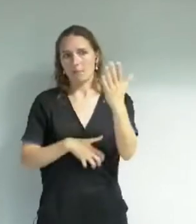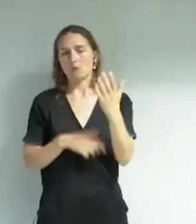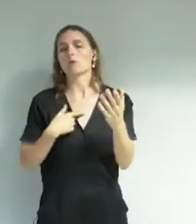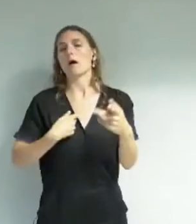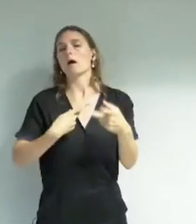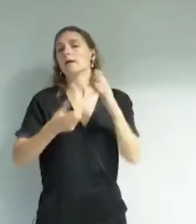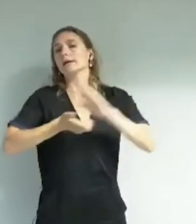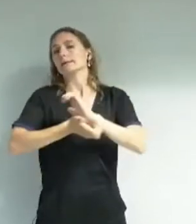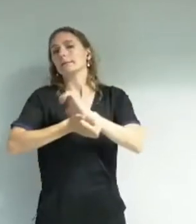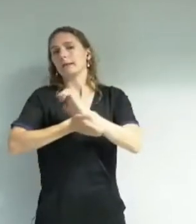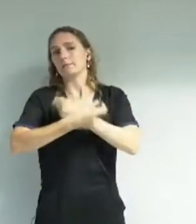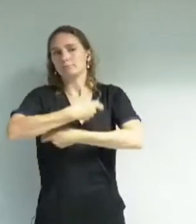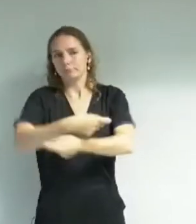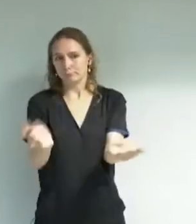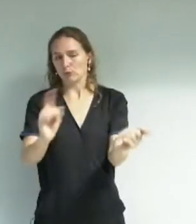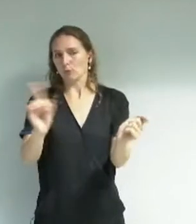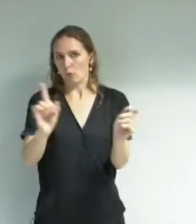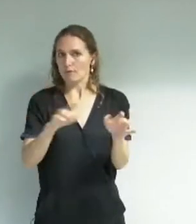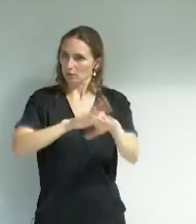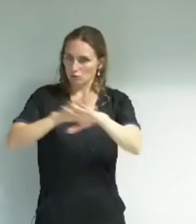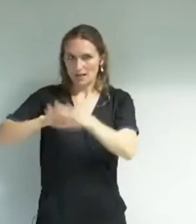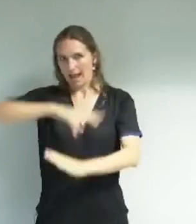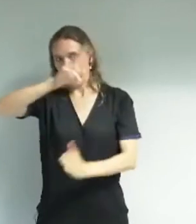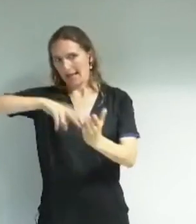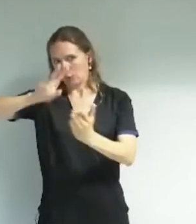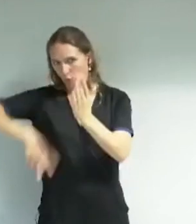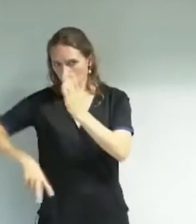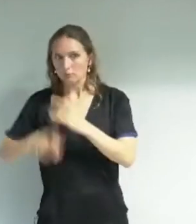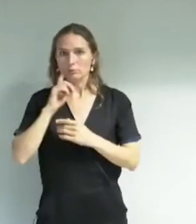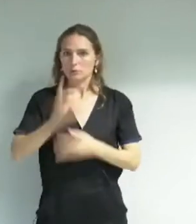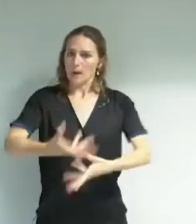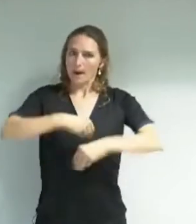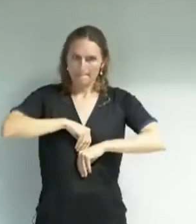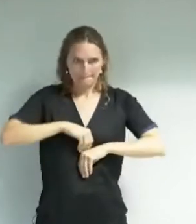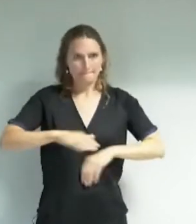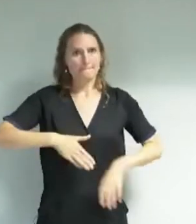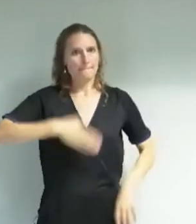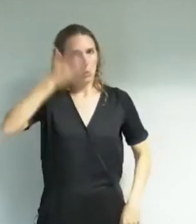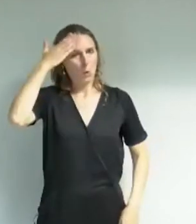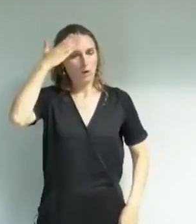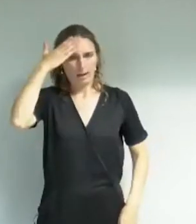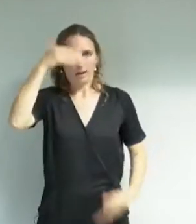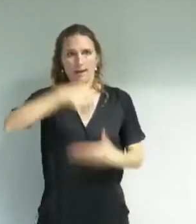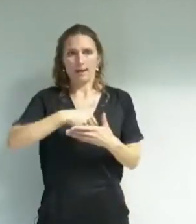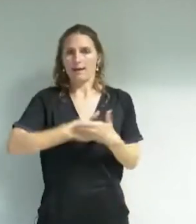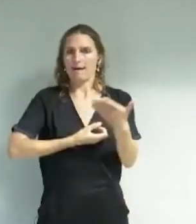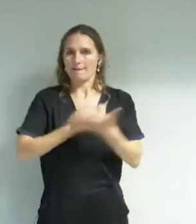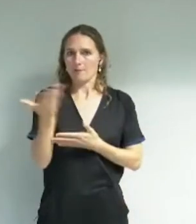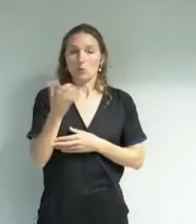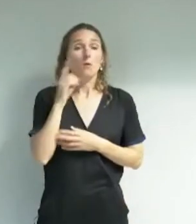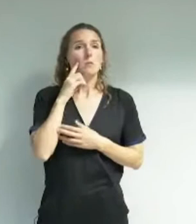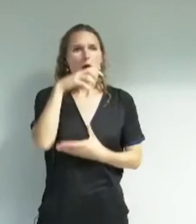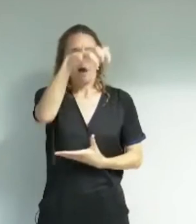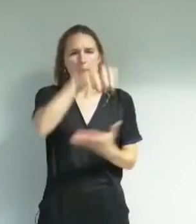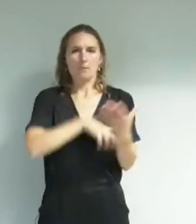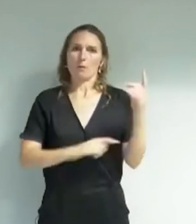en version papier de façon à ce que chacun puisse en prendre connaissance parce que c'est un rapport très